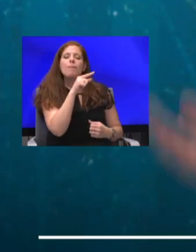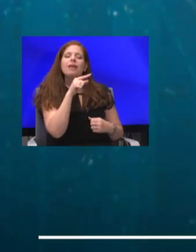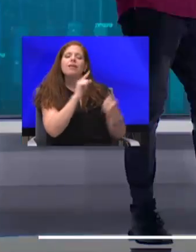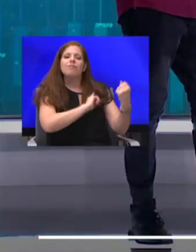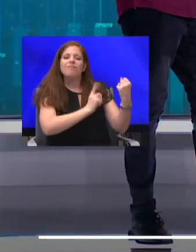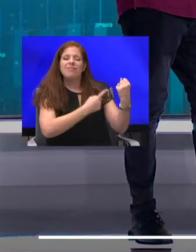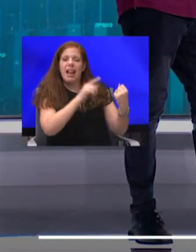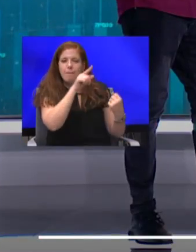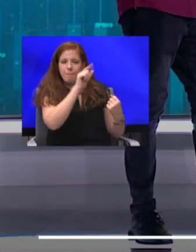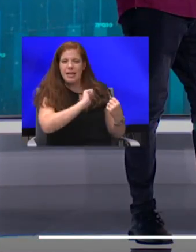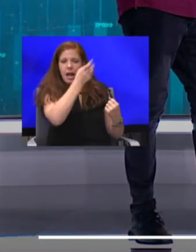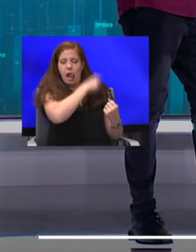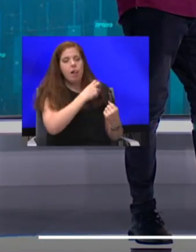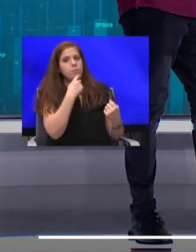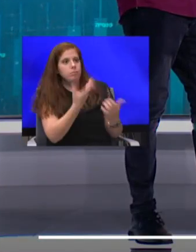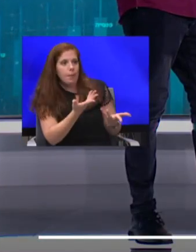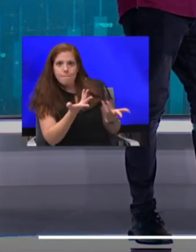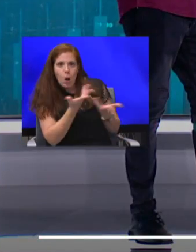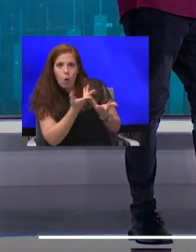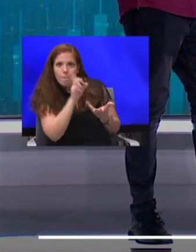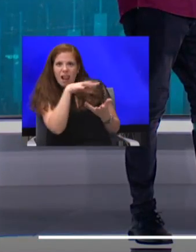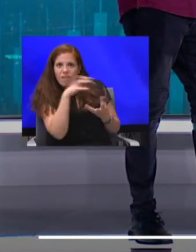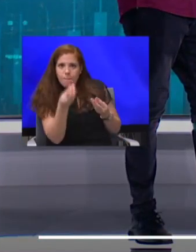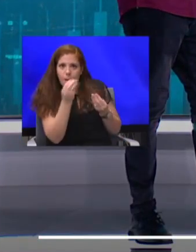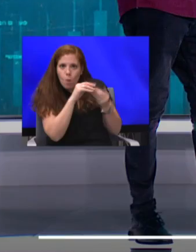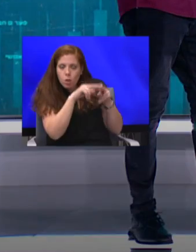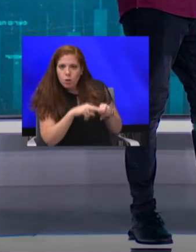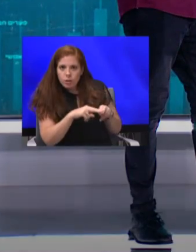,300, מה עם ה-1,400 הנותרים? הנה התשובה שלו.